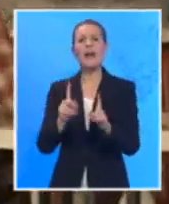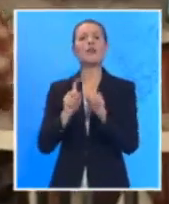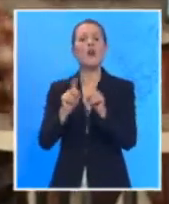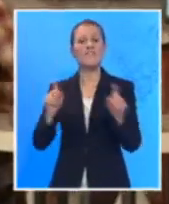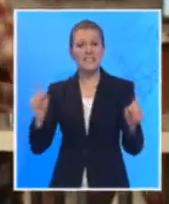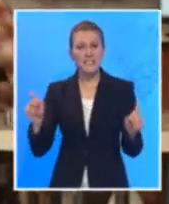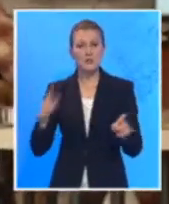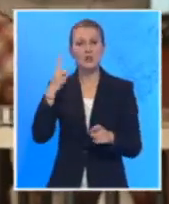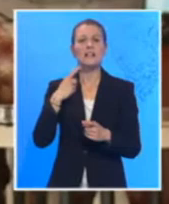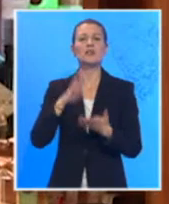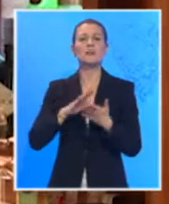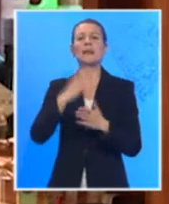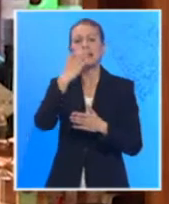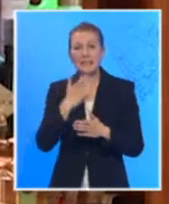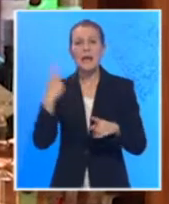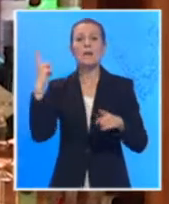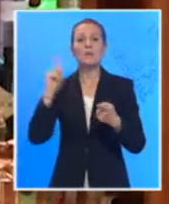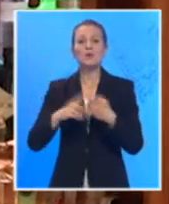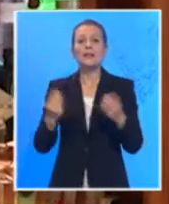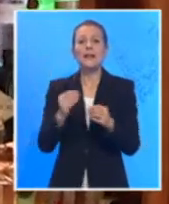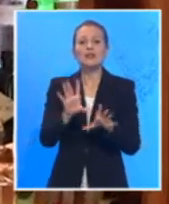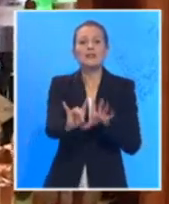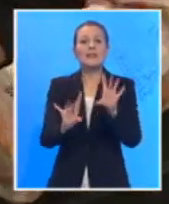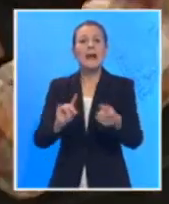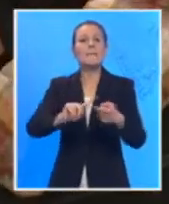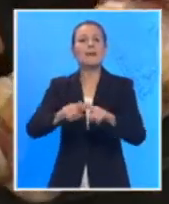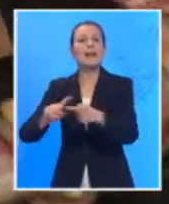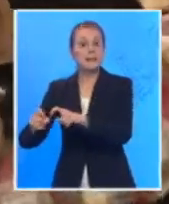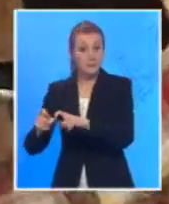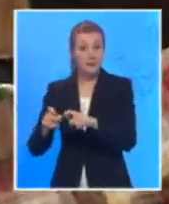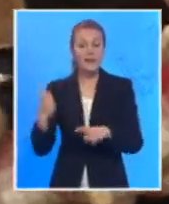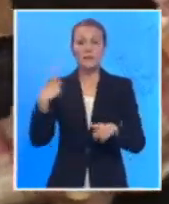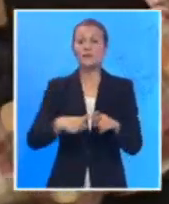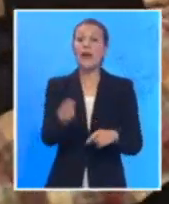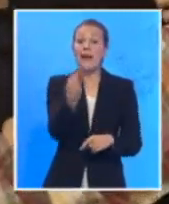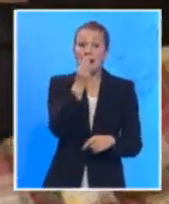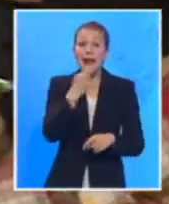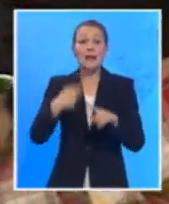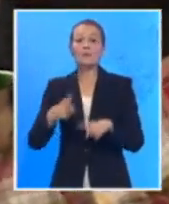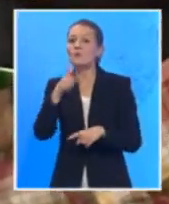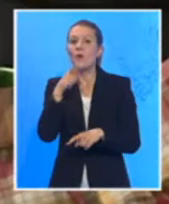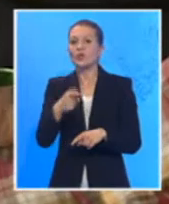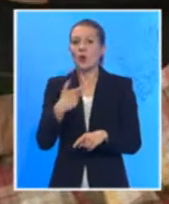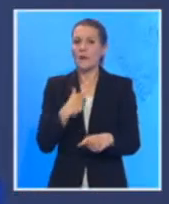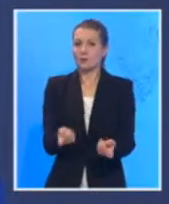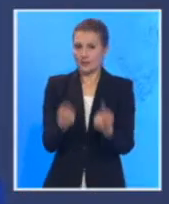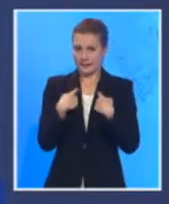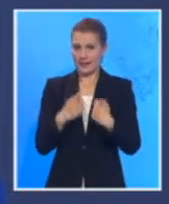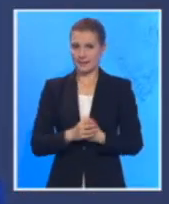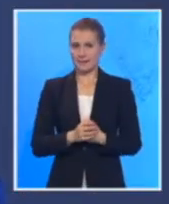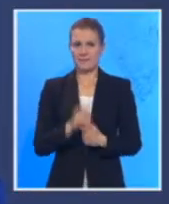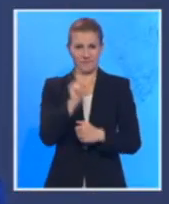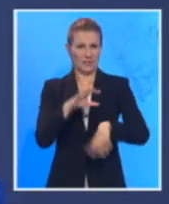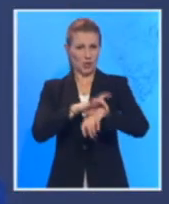prenos kapićim putem i preko sveže kontaminiranih predmeta, kaže ona, i dodaje da hrana i voda ne predstavljaju opasnost. Kisić